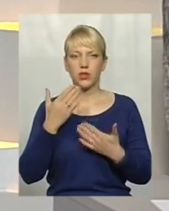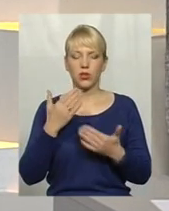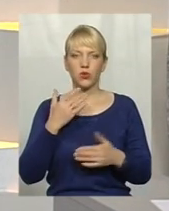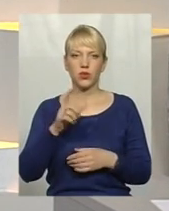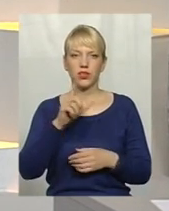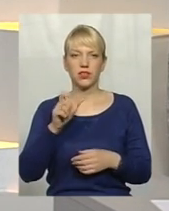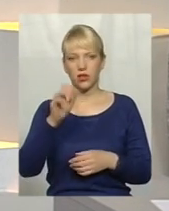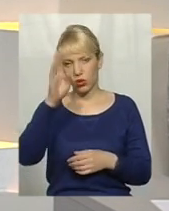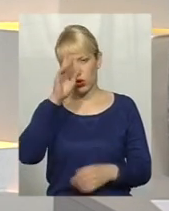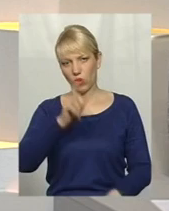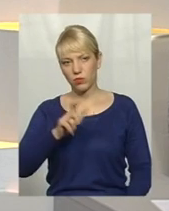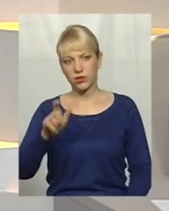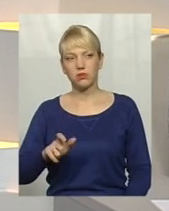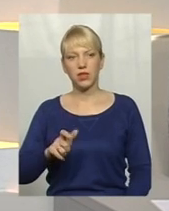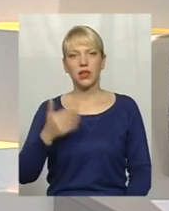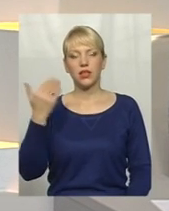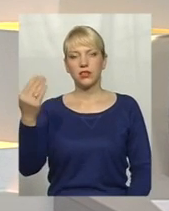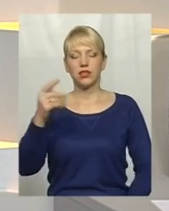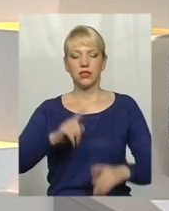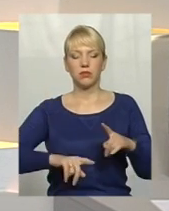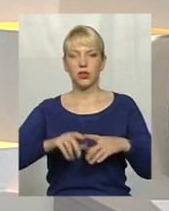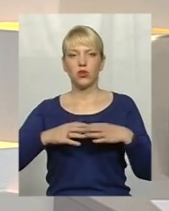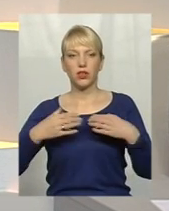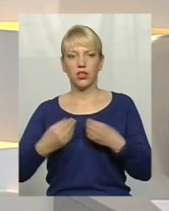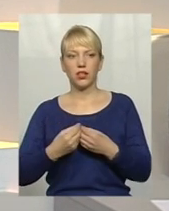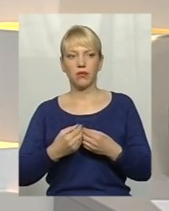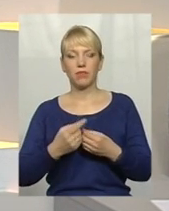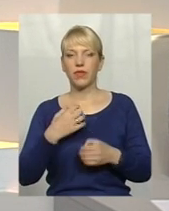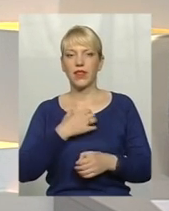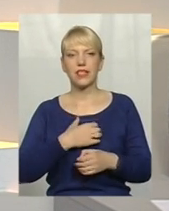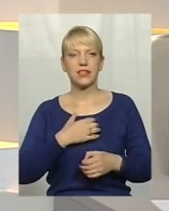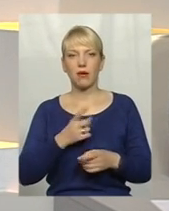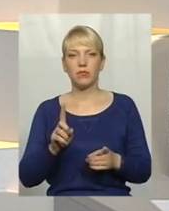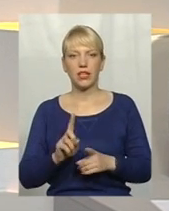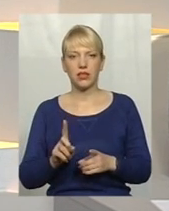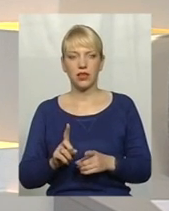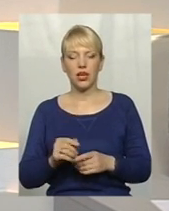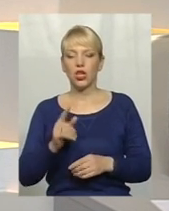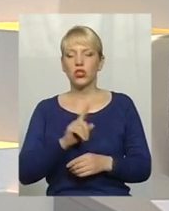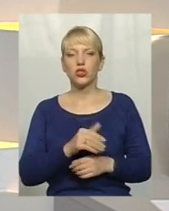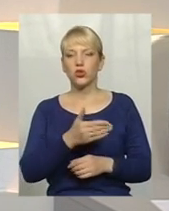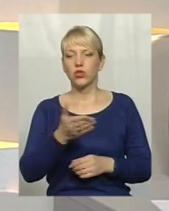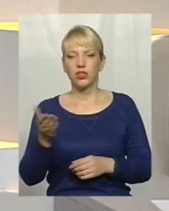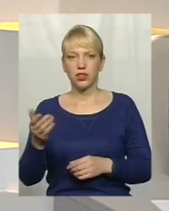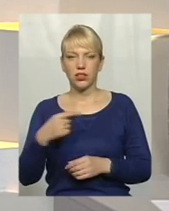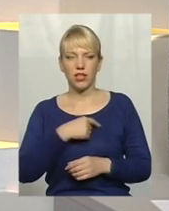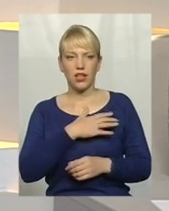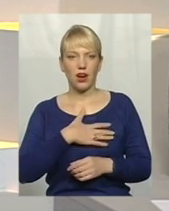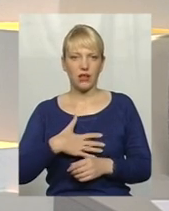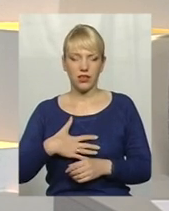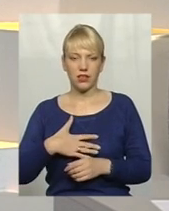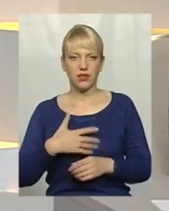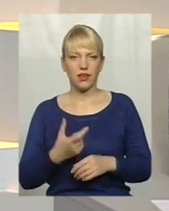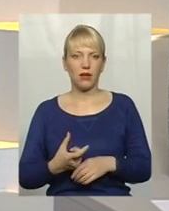хлопцями, з їхніми родинами насамперед. Що їх ранить найбільше?